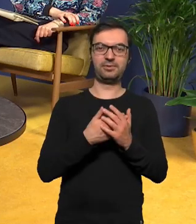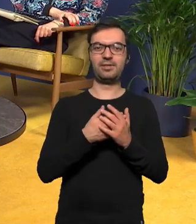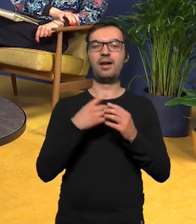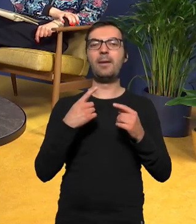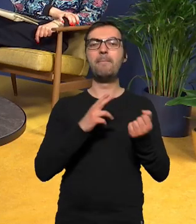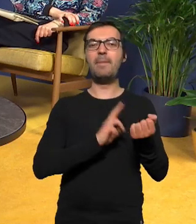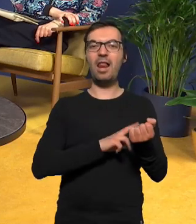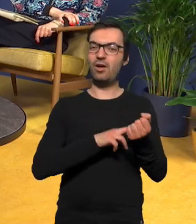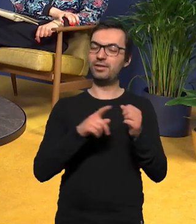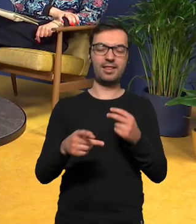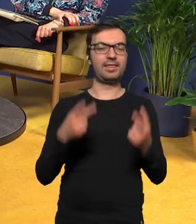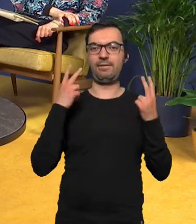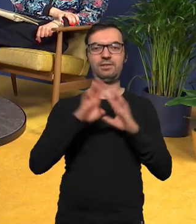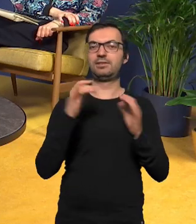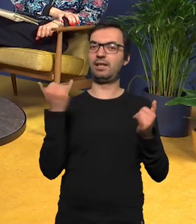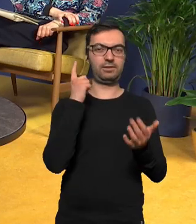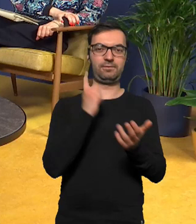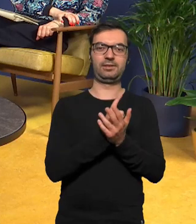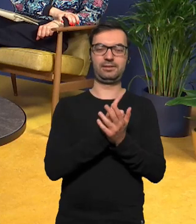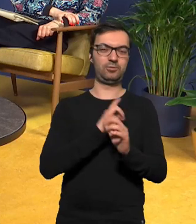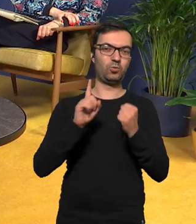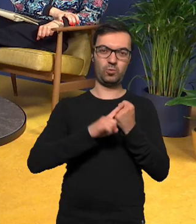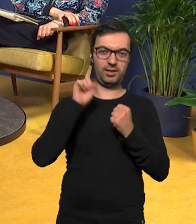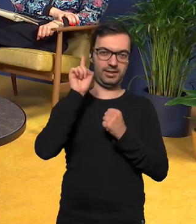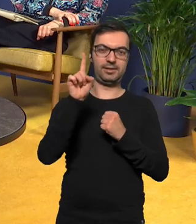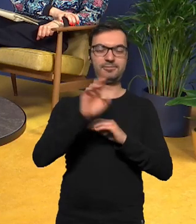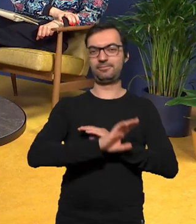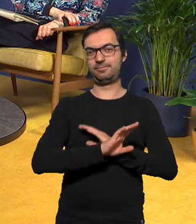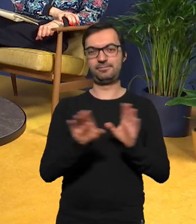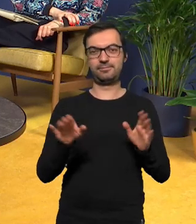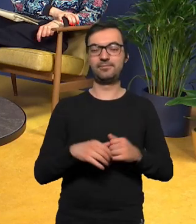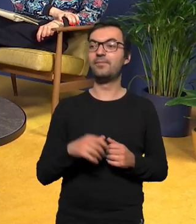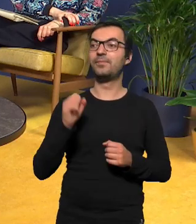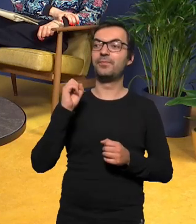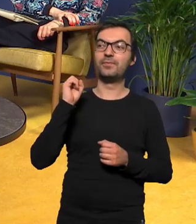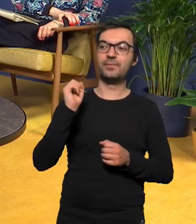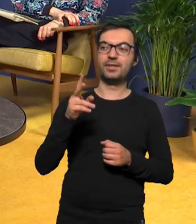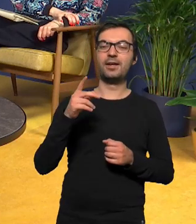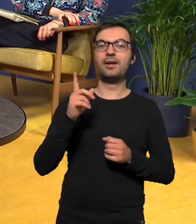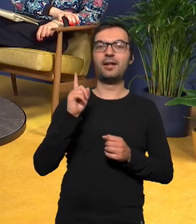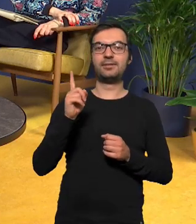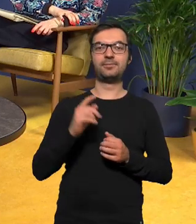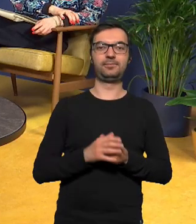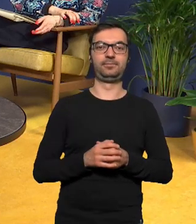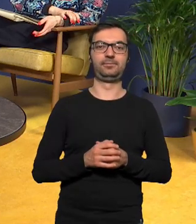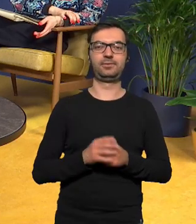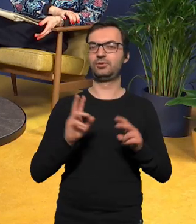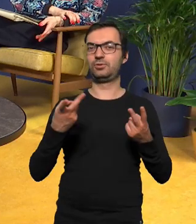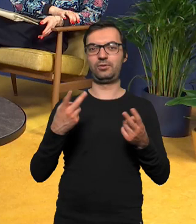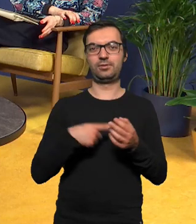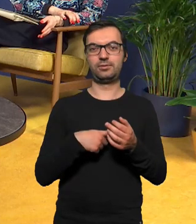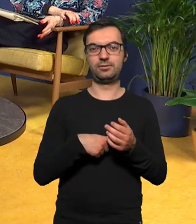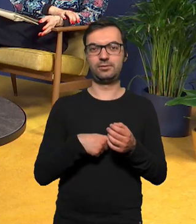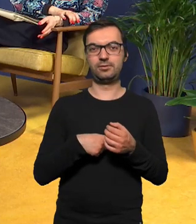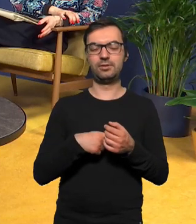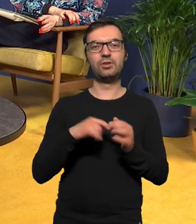melodia jest na pierwszym planie i zawsze zwycięży tak tak ale no mało kto skąd się wzięło to w